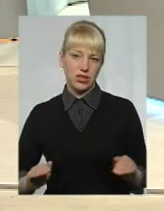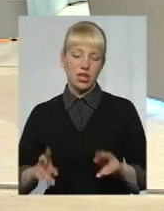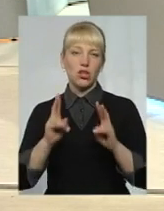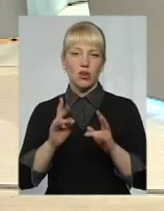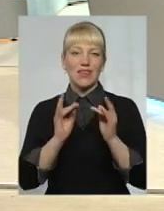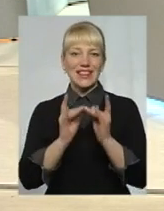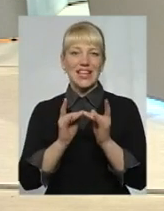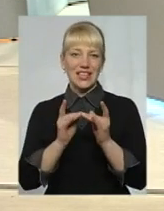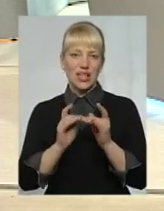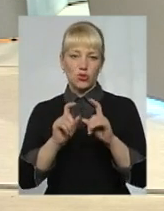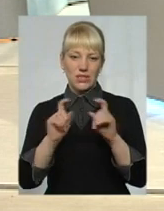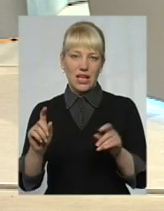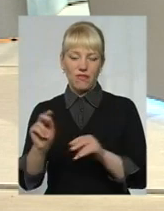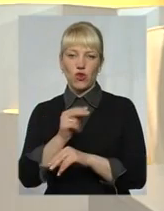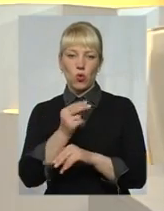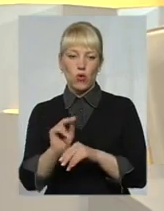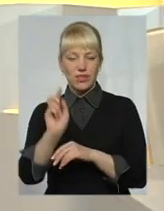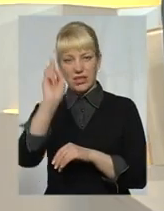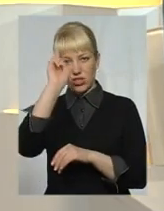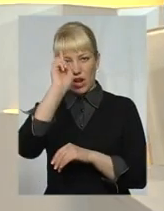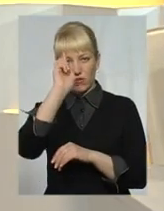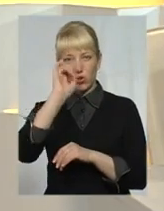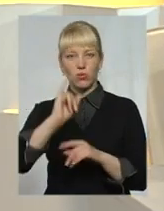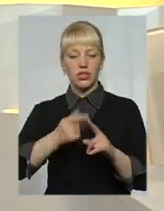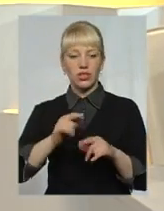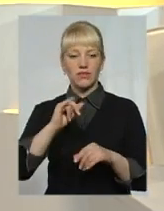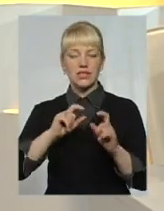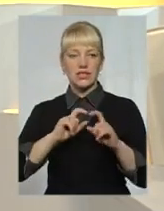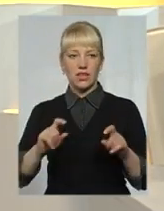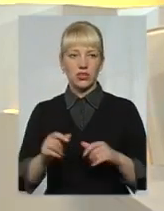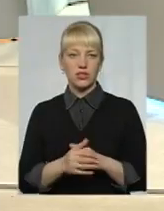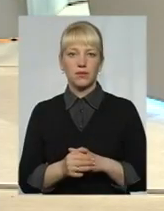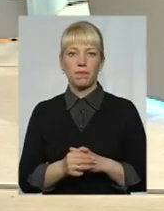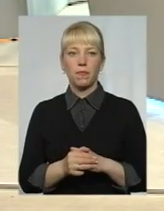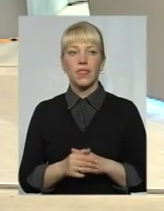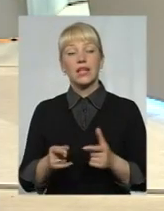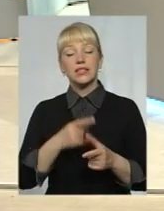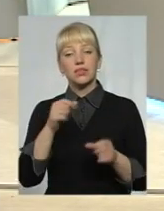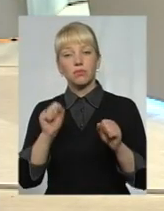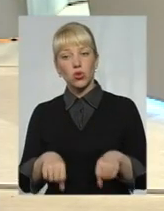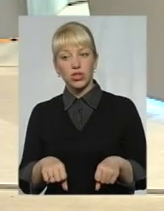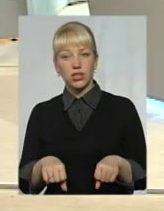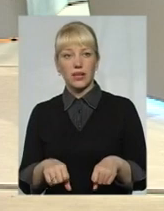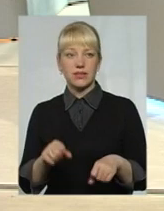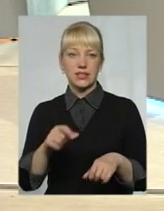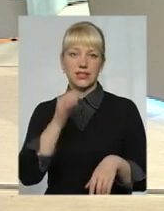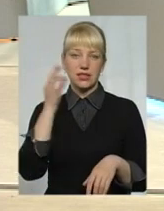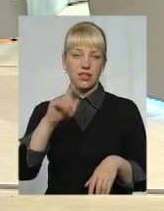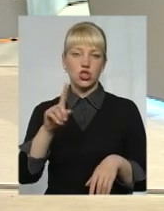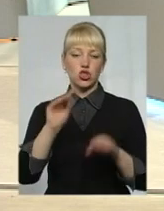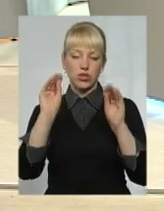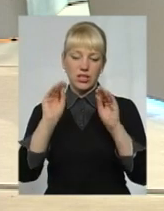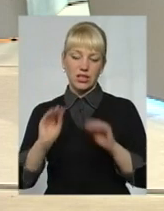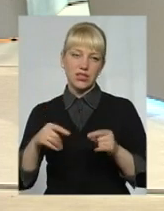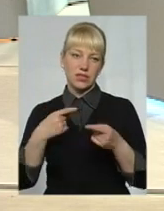інтернатному закладі виховувалися державному і в закладі сімейного типу. Чи можна казати, що статистика